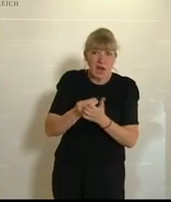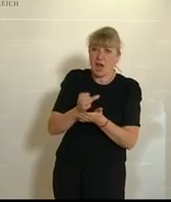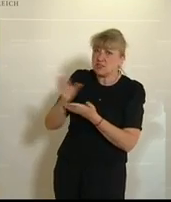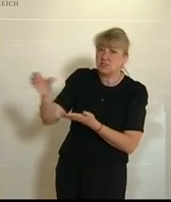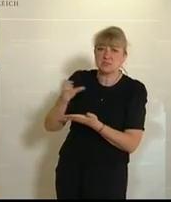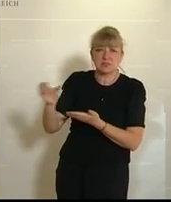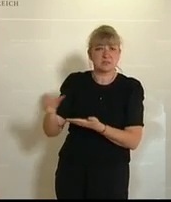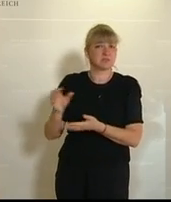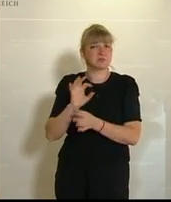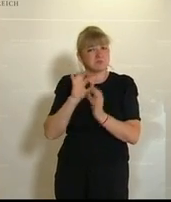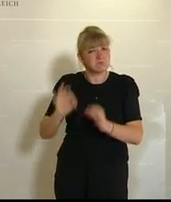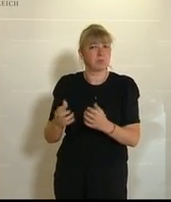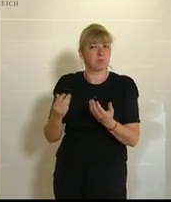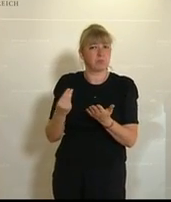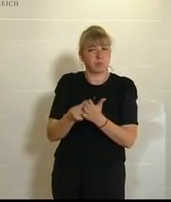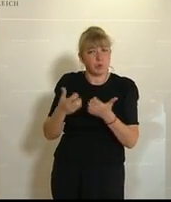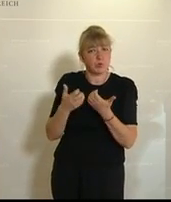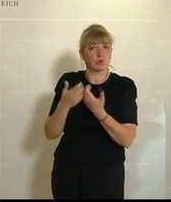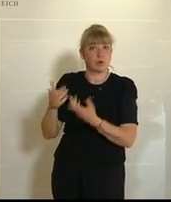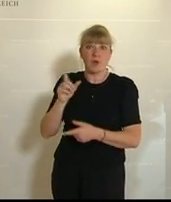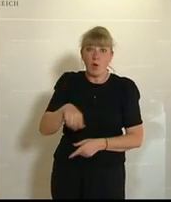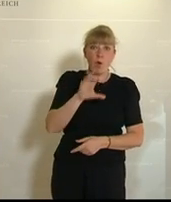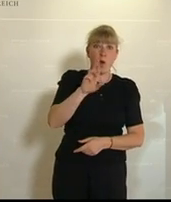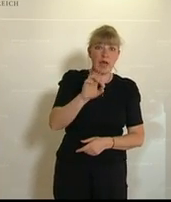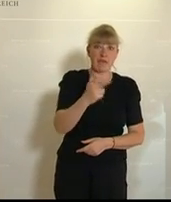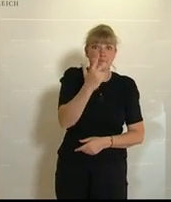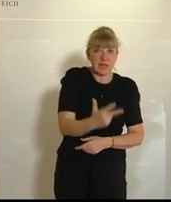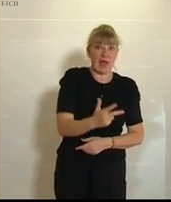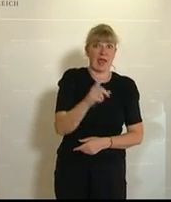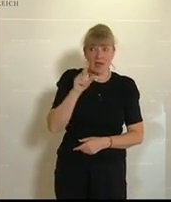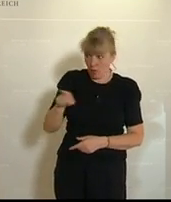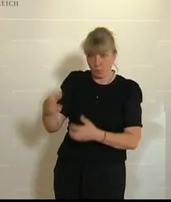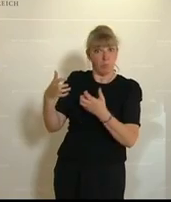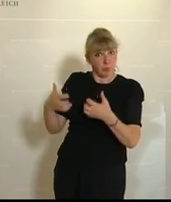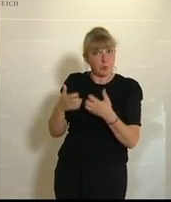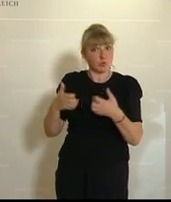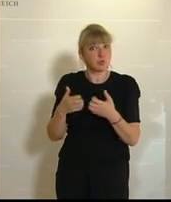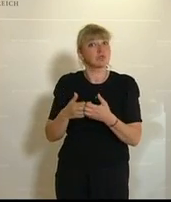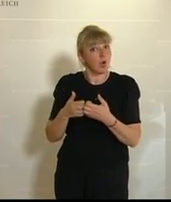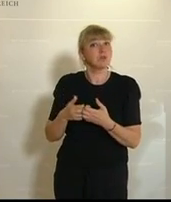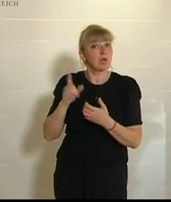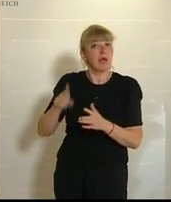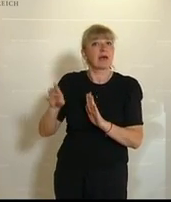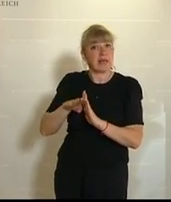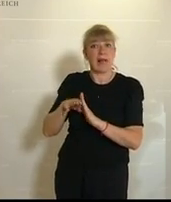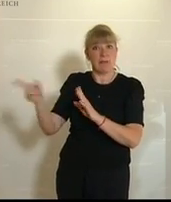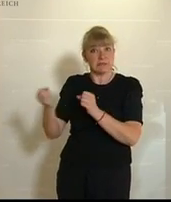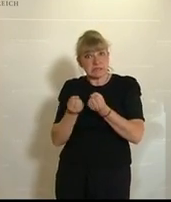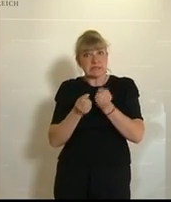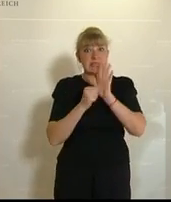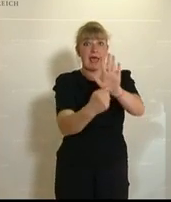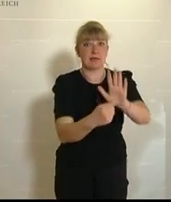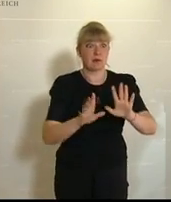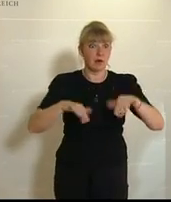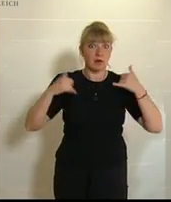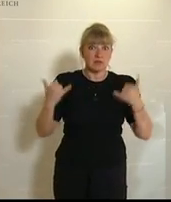Produktionen hier stattfinden und sogar der ORF, der ORF III auch diese Produktionen regelmäßig ausstrahlt. Nun